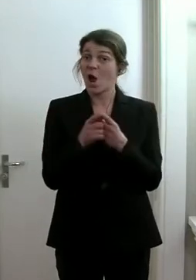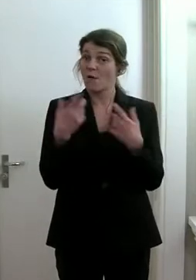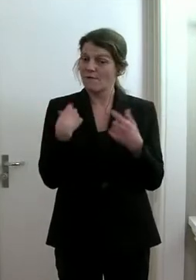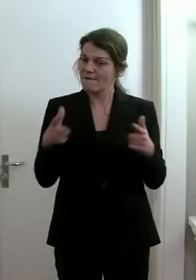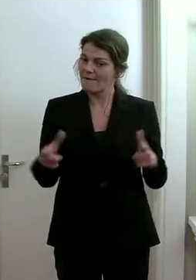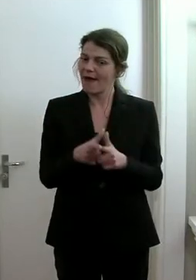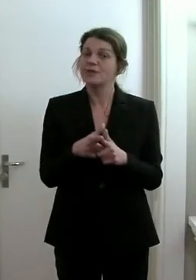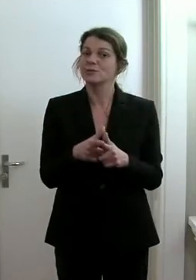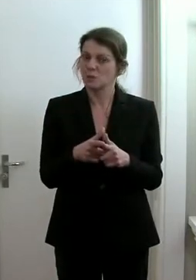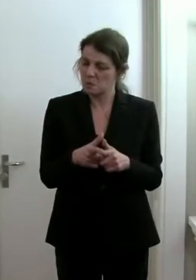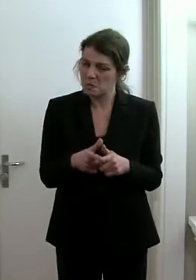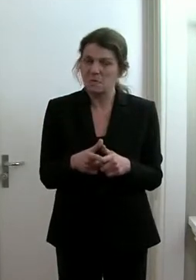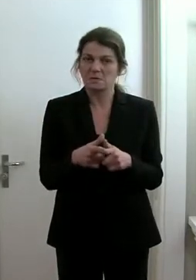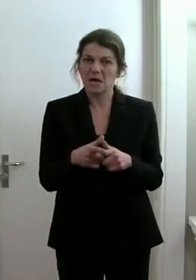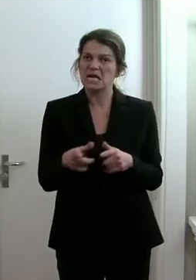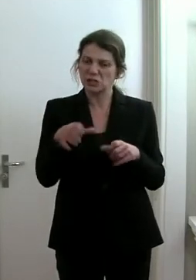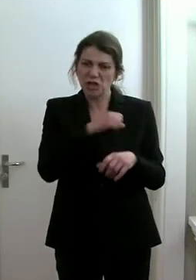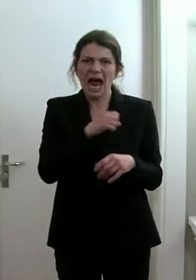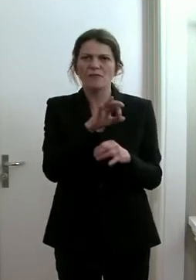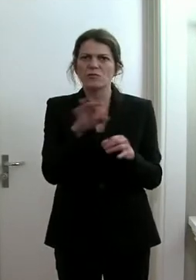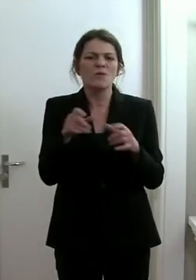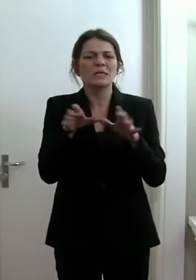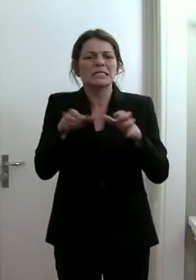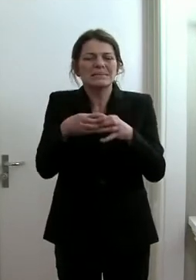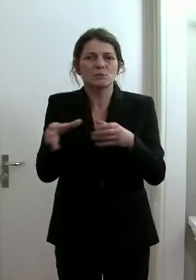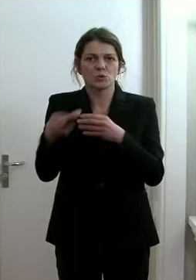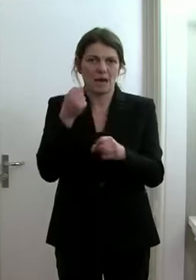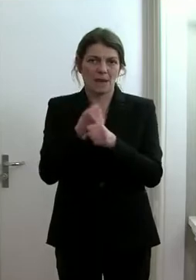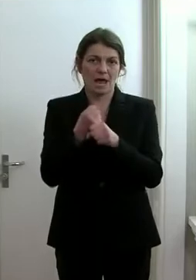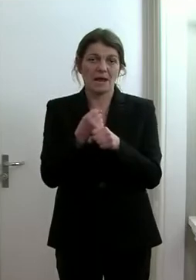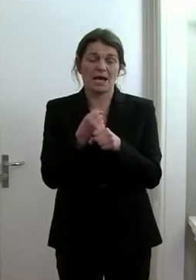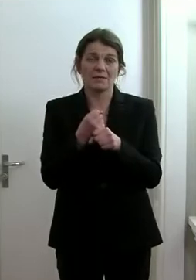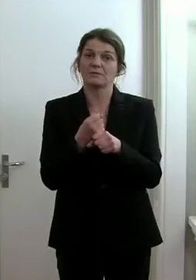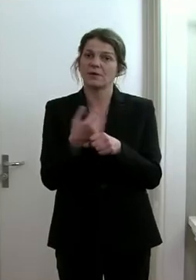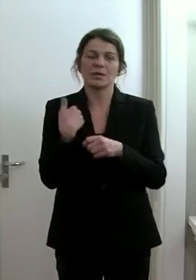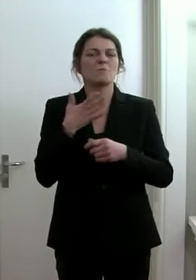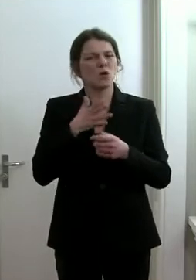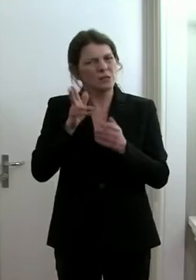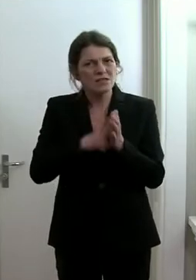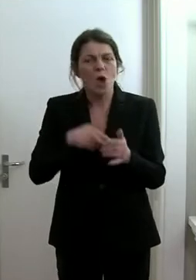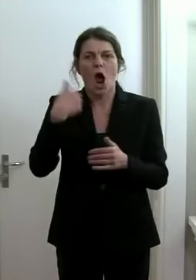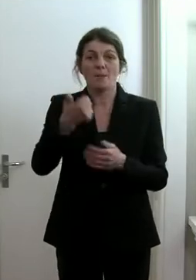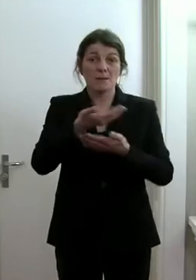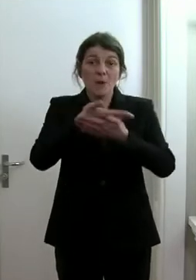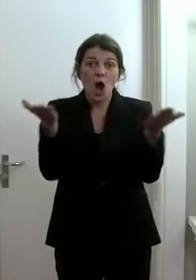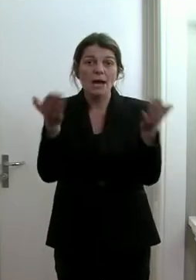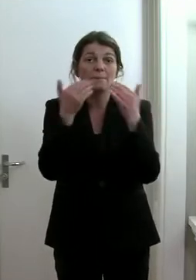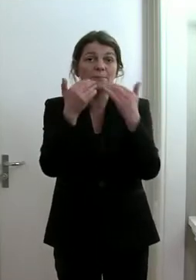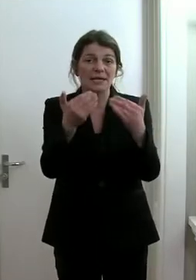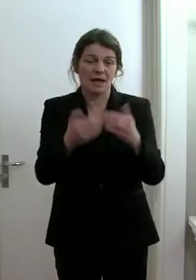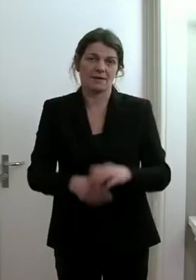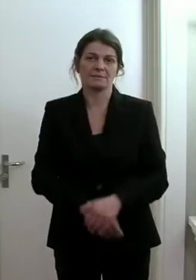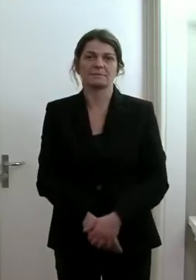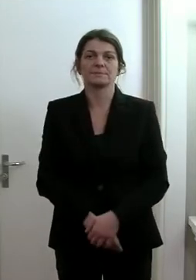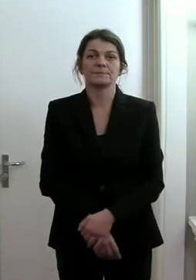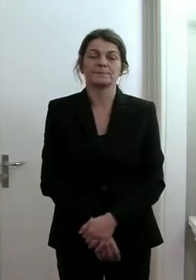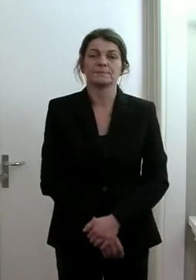Leistung, die nur im Team funktioniert und wofür ich mich einmal mehr bei euch bedanken möchte.